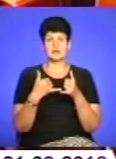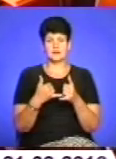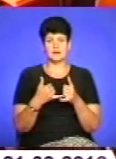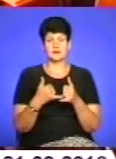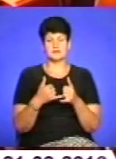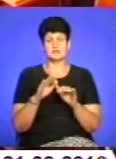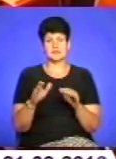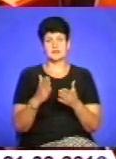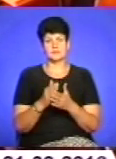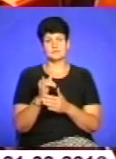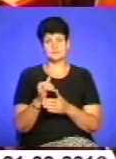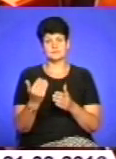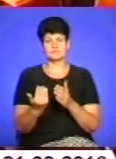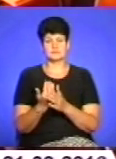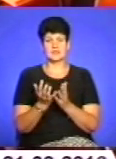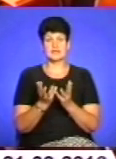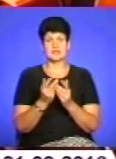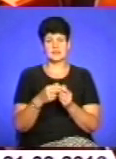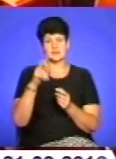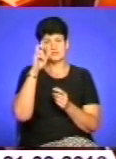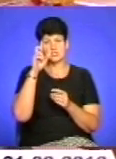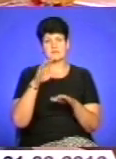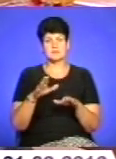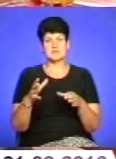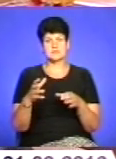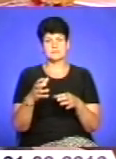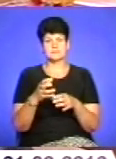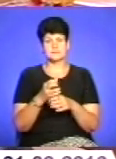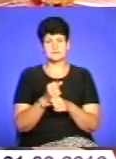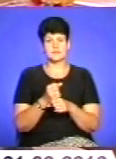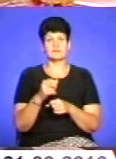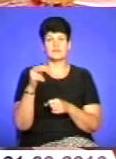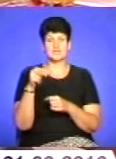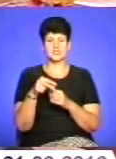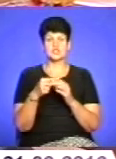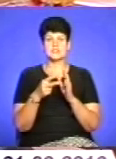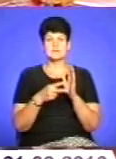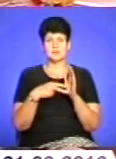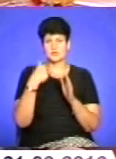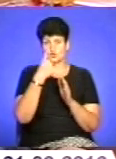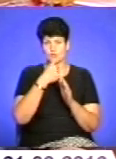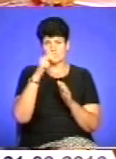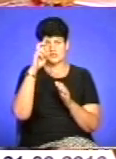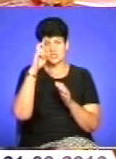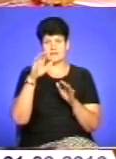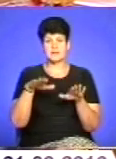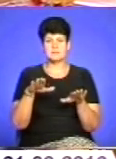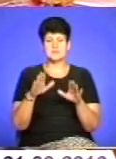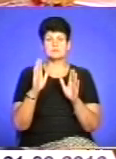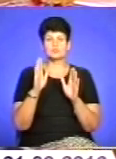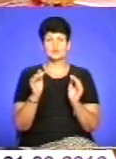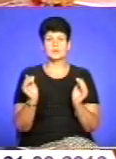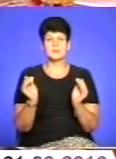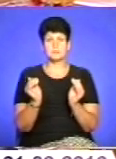нефтішна новина – кількість державних місць зменшиться. У 2017 році державних міст буде